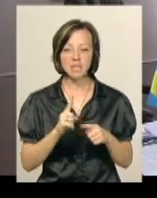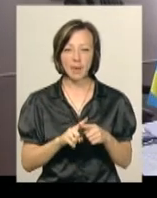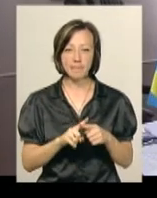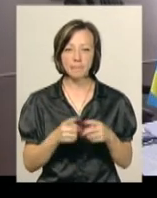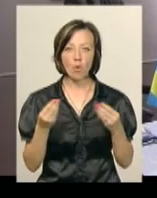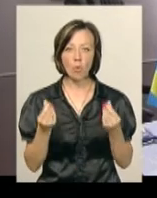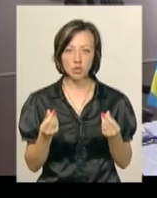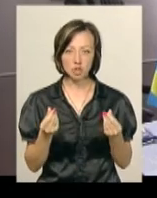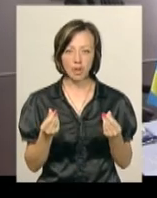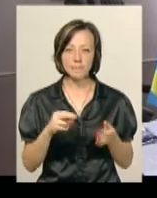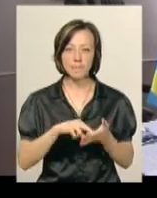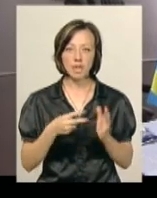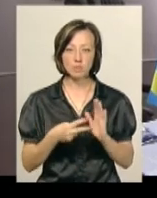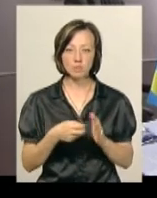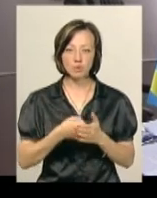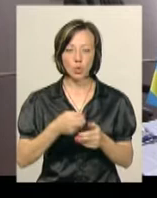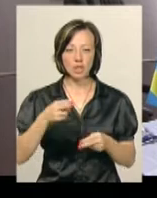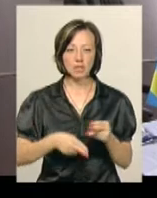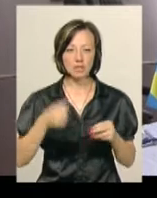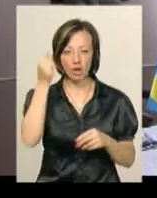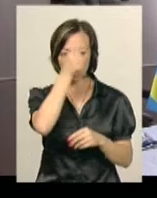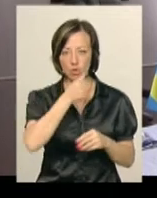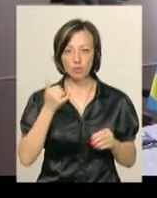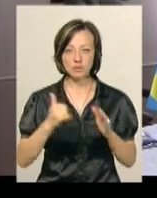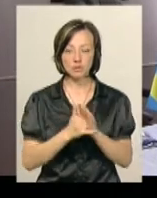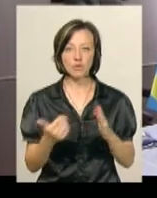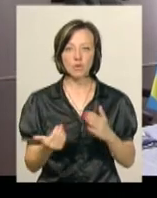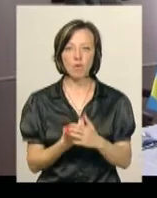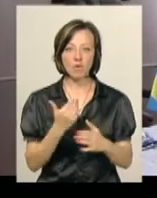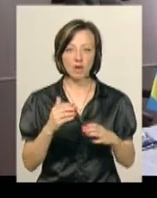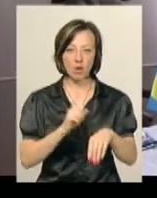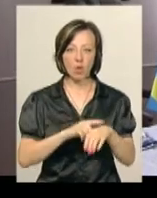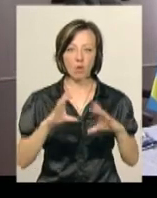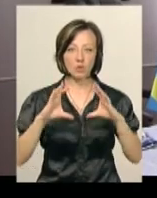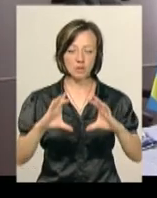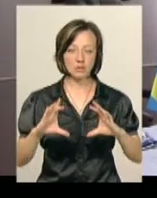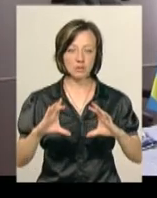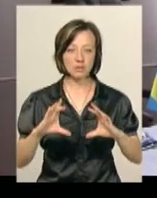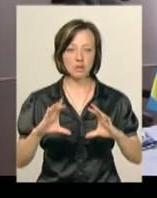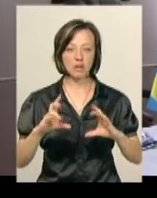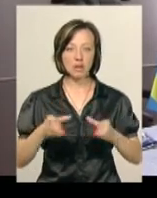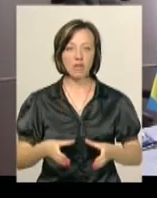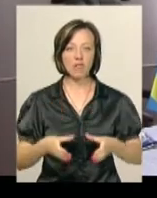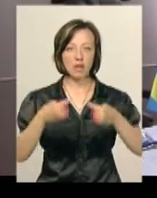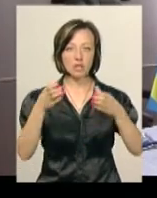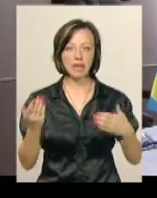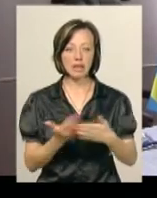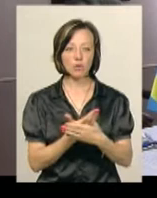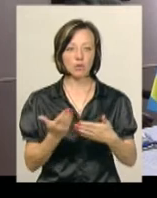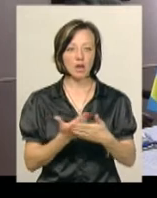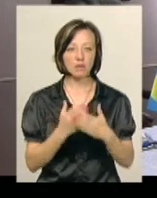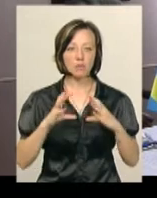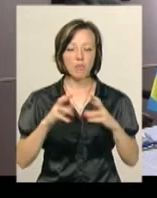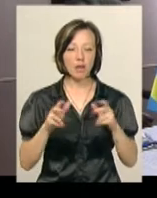кошти і плануємо до кінця року встановити новий годинник на вежі кінотеатру «Планета».